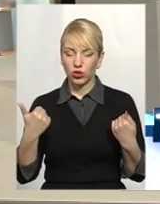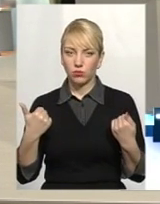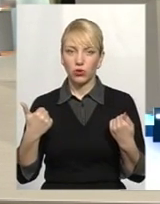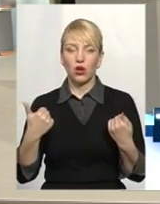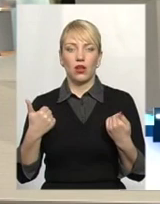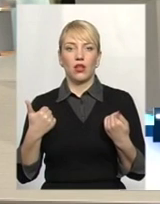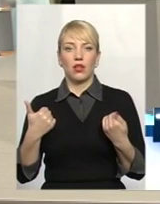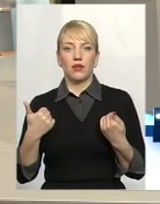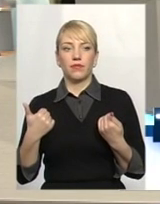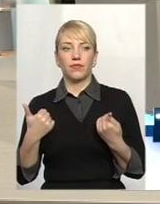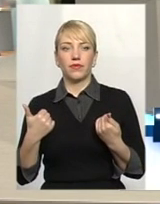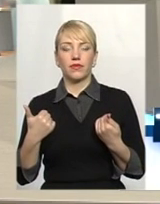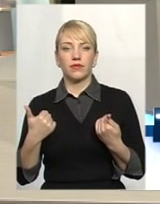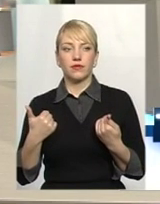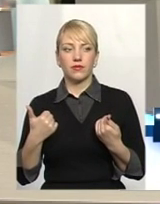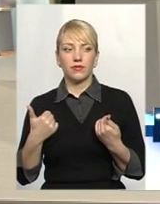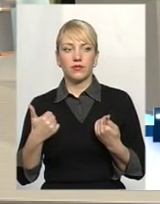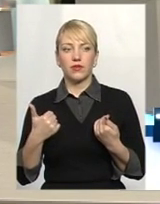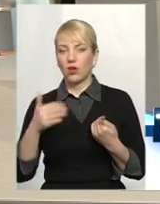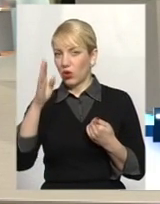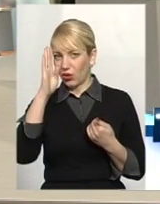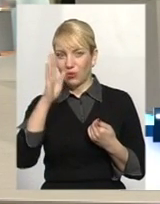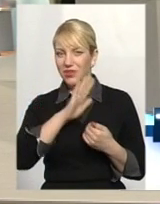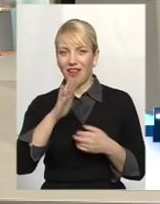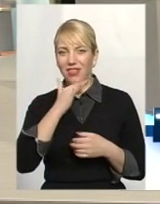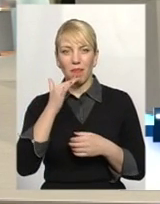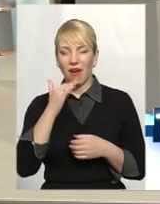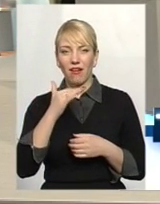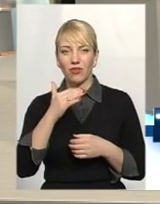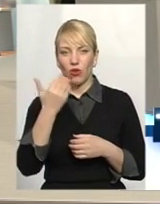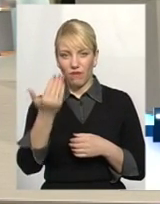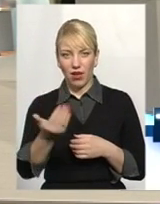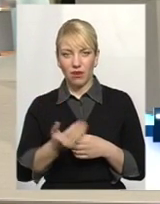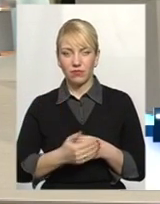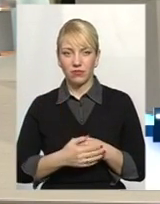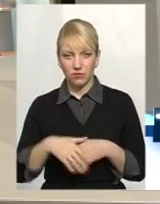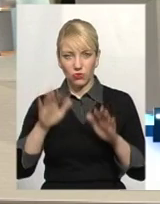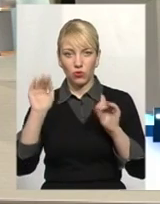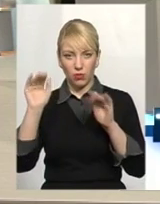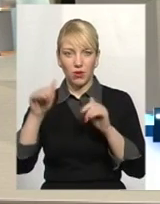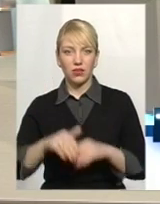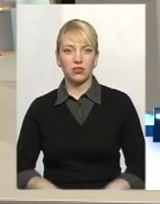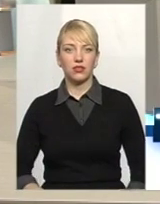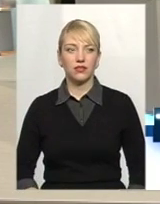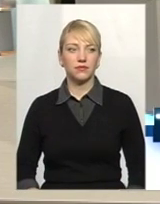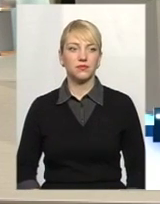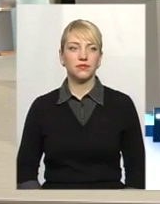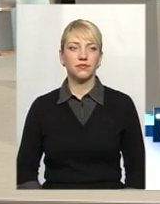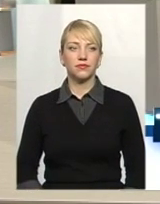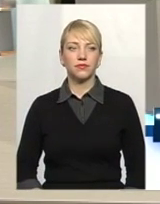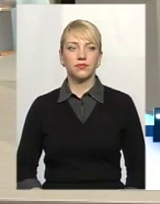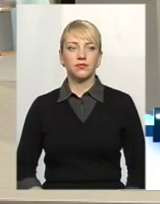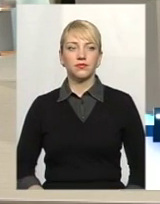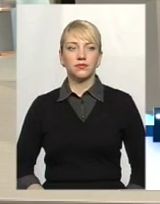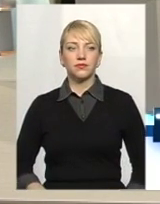не битьом так катанів. Хлопці, а не багато вам? Всього доброго. Дякуємо. Ну, хочемо